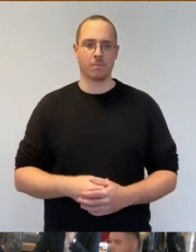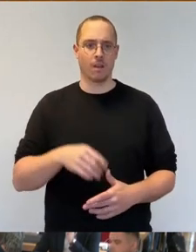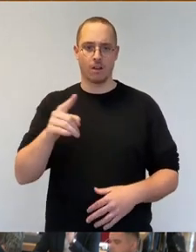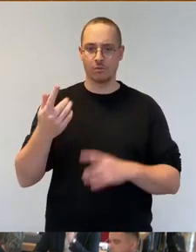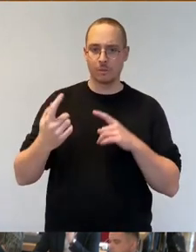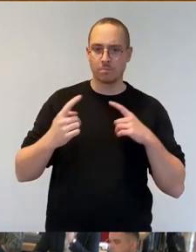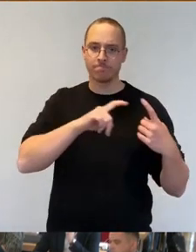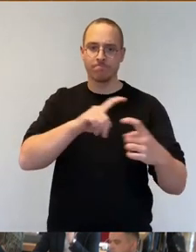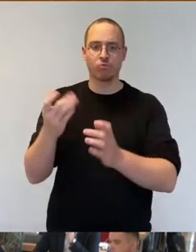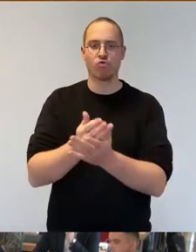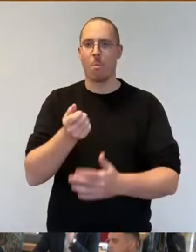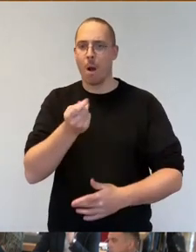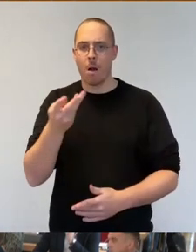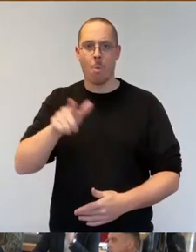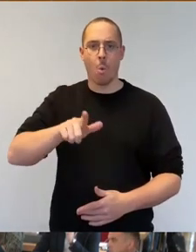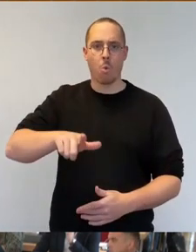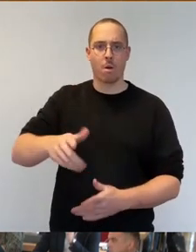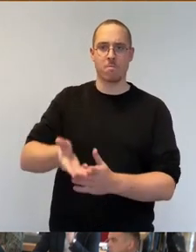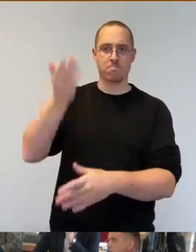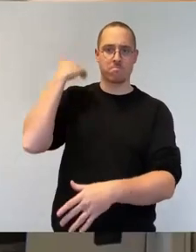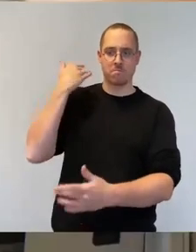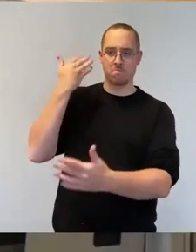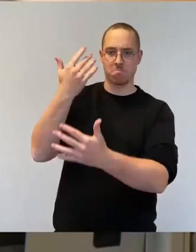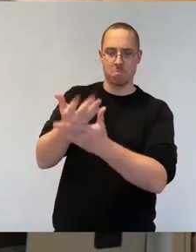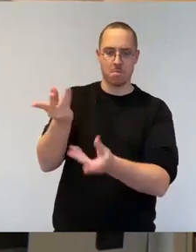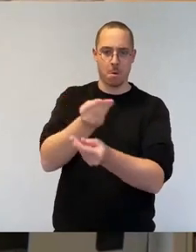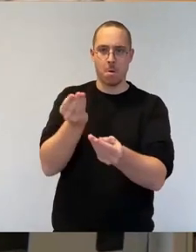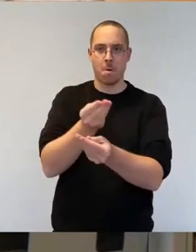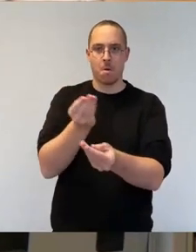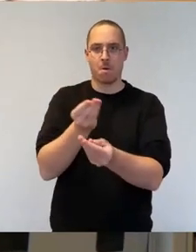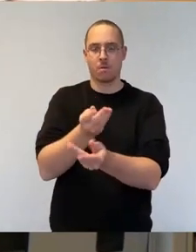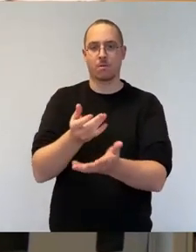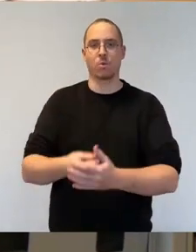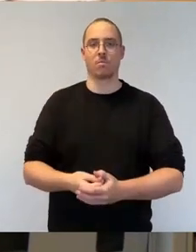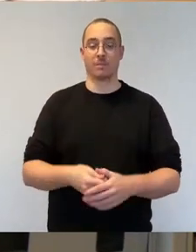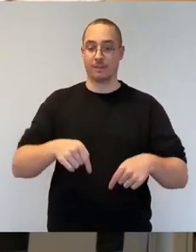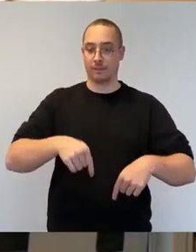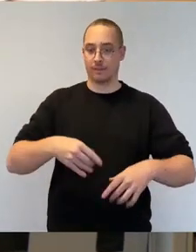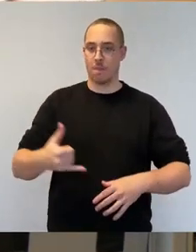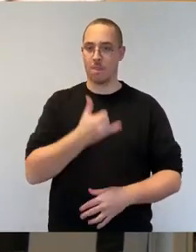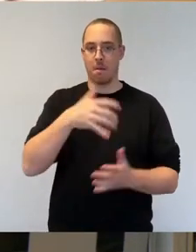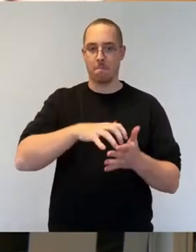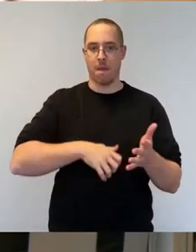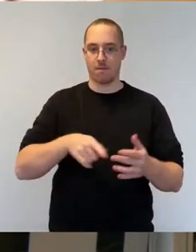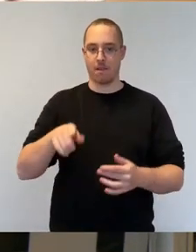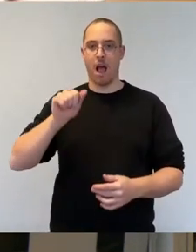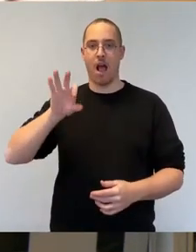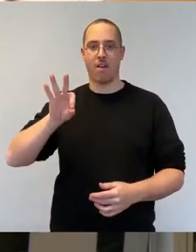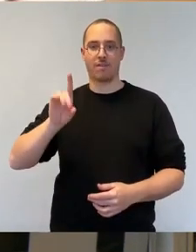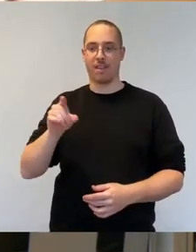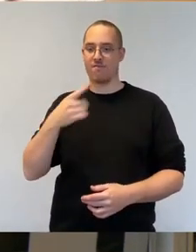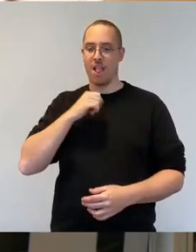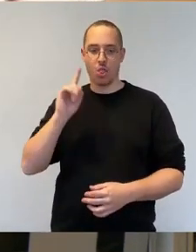und jetzt im März 2024 hat sich die AfD also dazu entschieden, da mal noch auf die Debatte drauf zu springen.